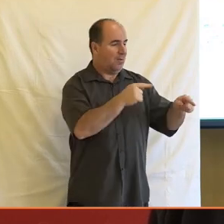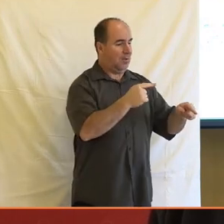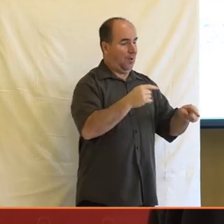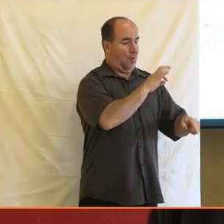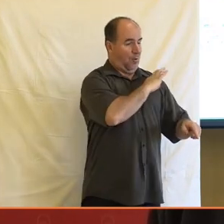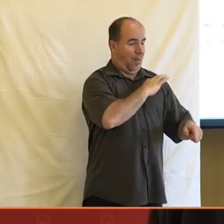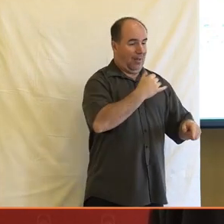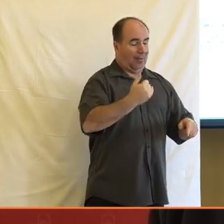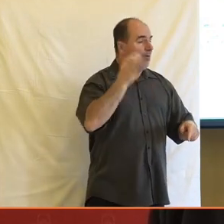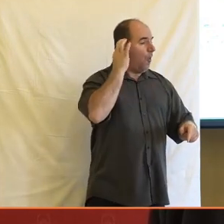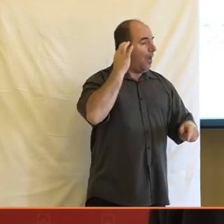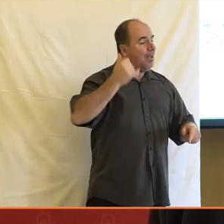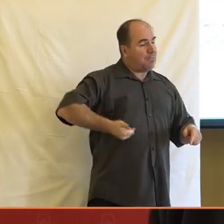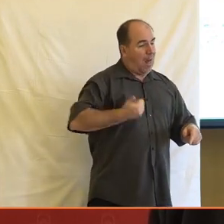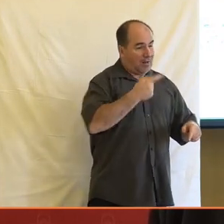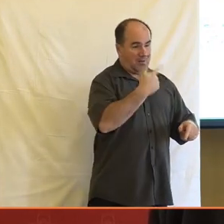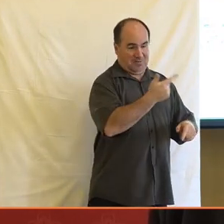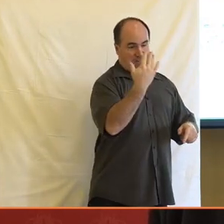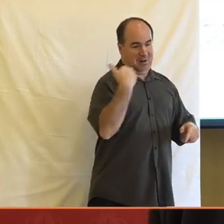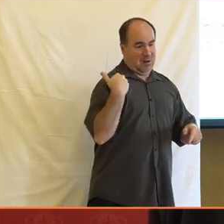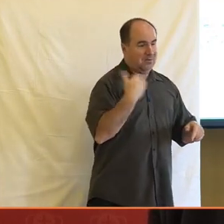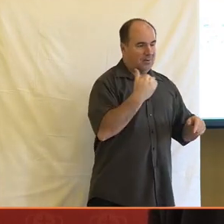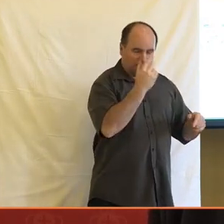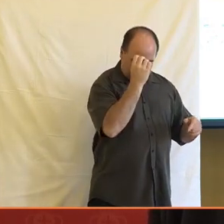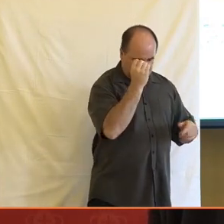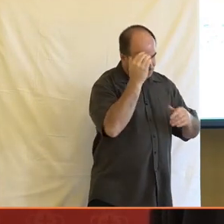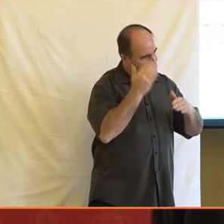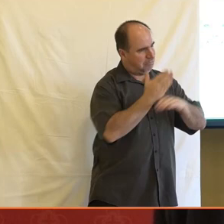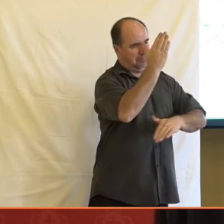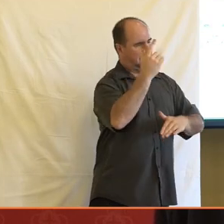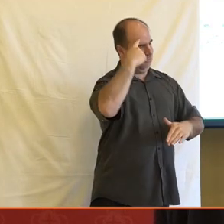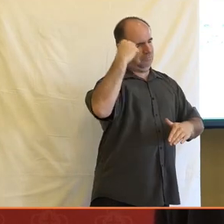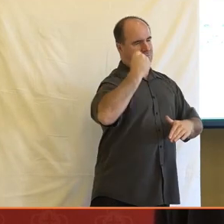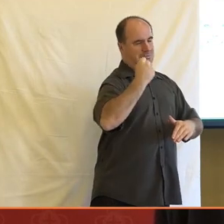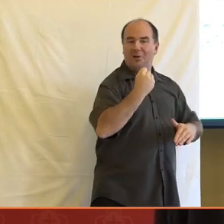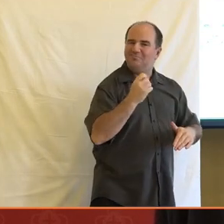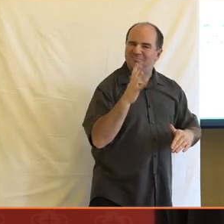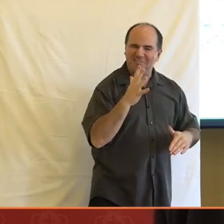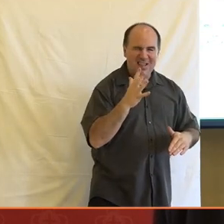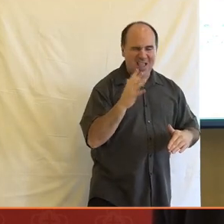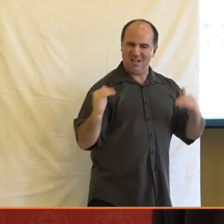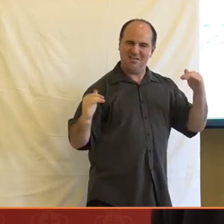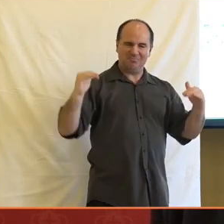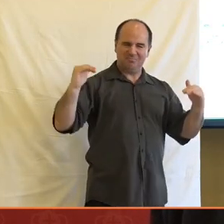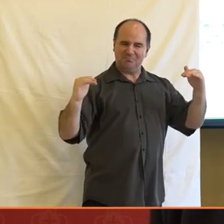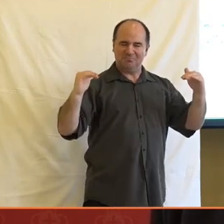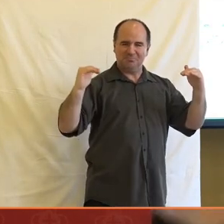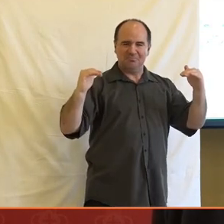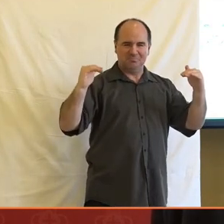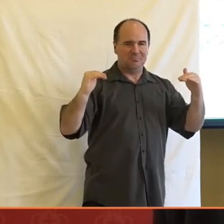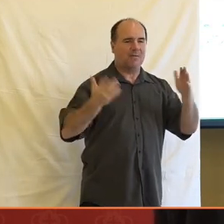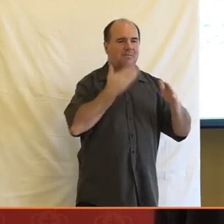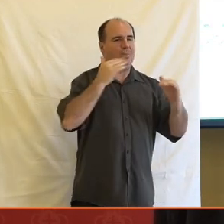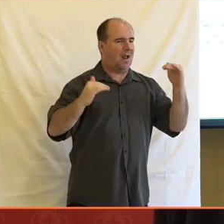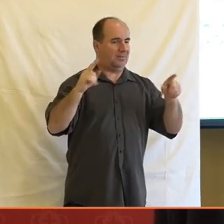Nemusí to tak vůbec být. Ty lidi často mají třeba nějakou technologickou zkušenost nebo jenom jako tendenci se